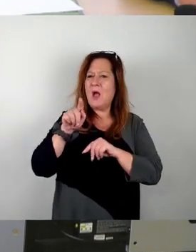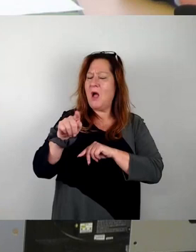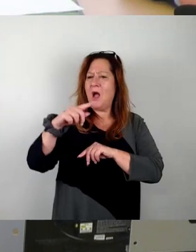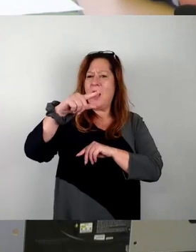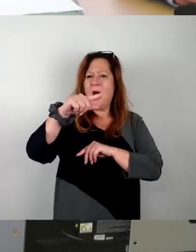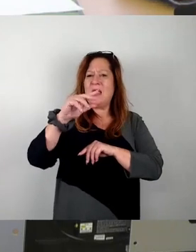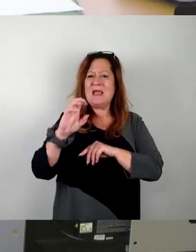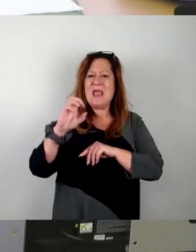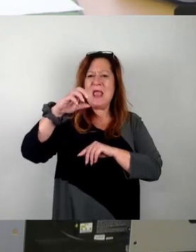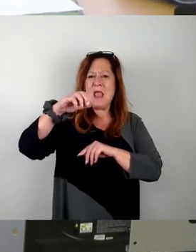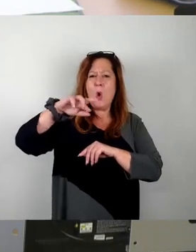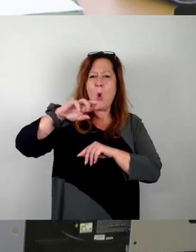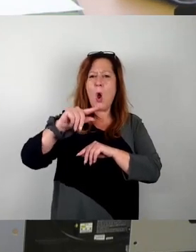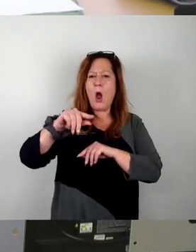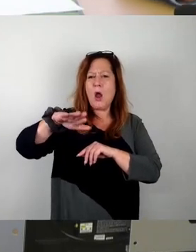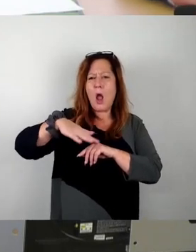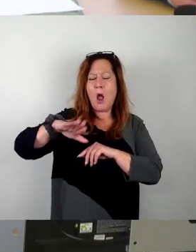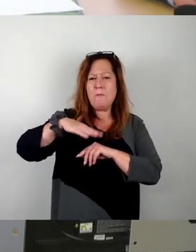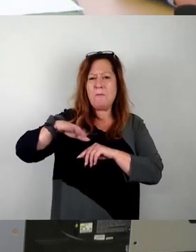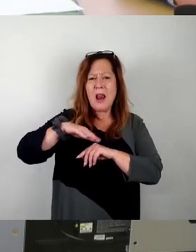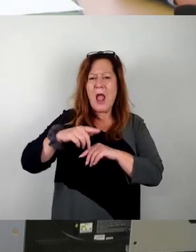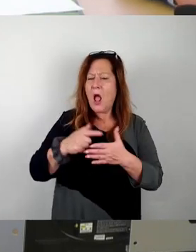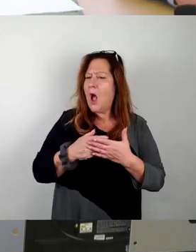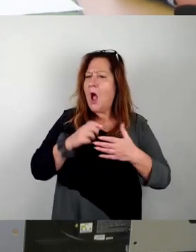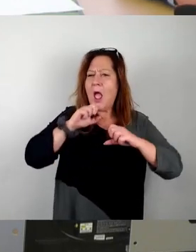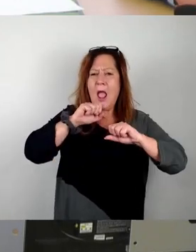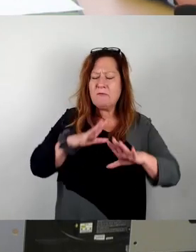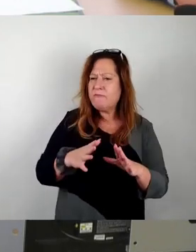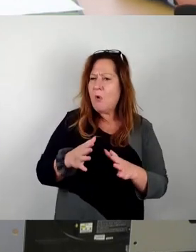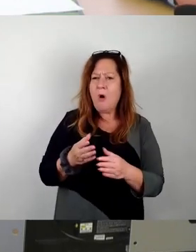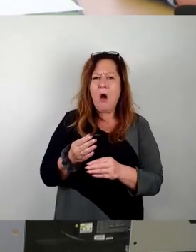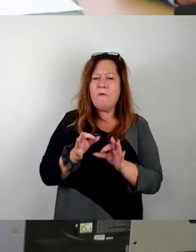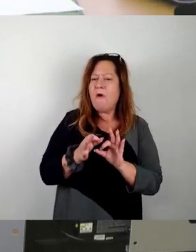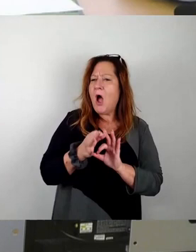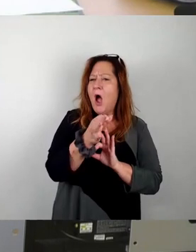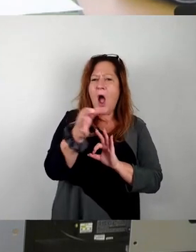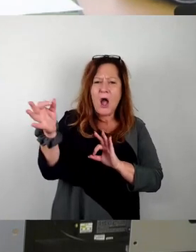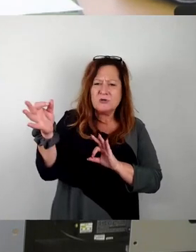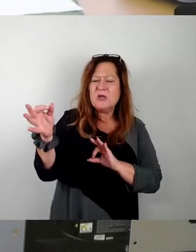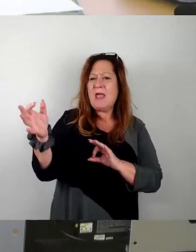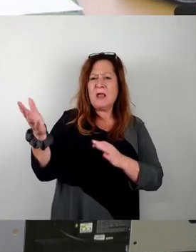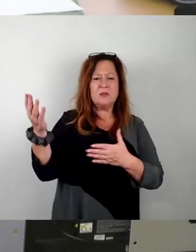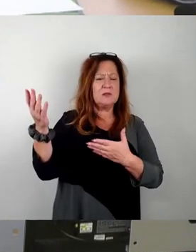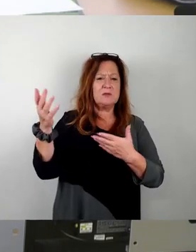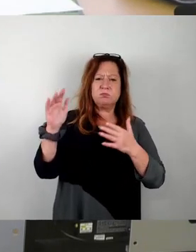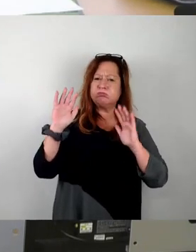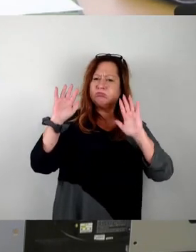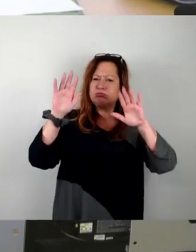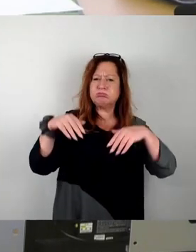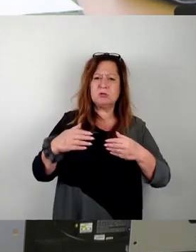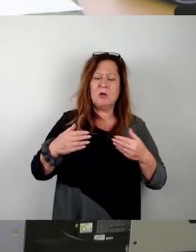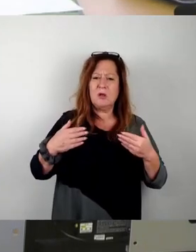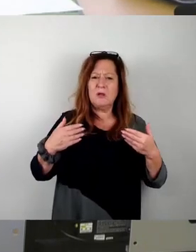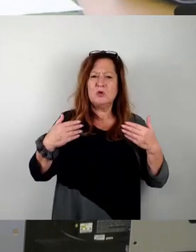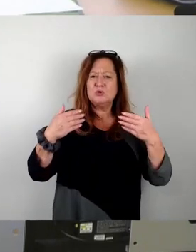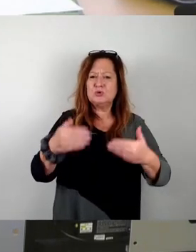wird. Auch ein hochgelobter Entwurf von Barcode-Architekten, der dann später erst im Ausschuss für